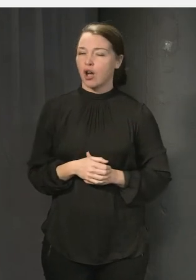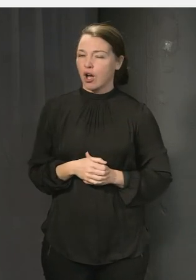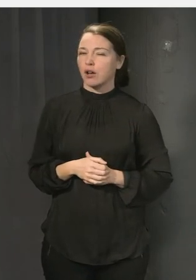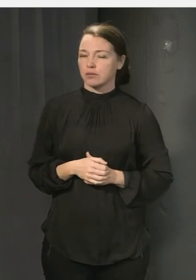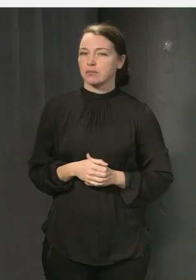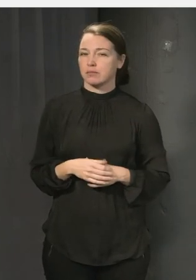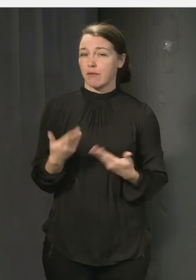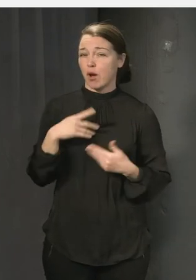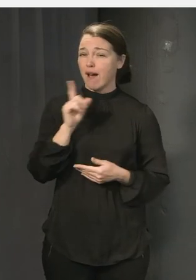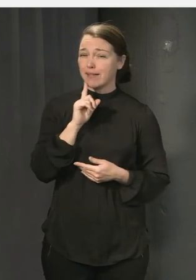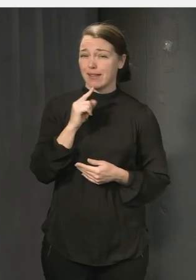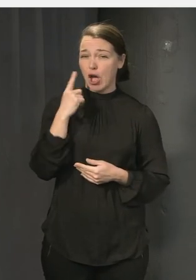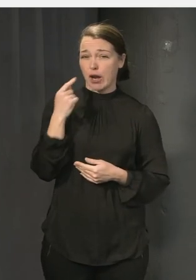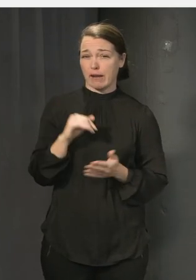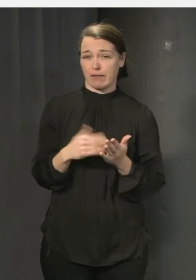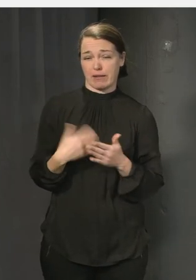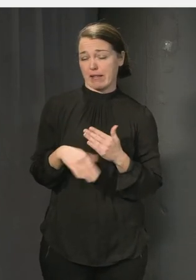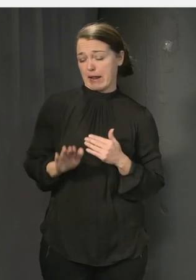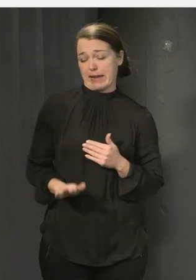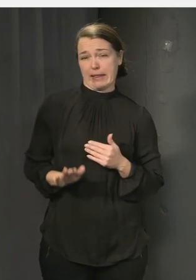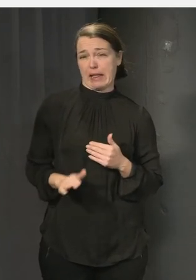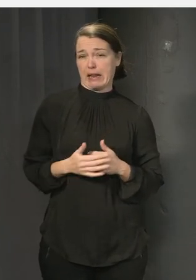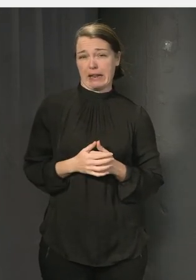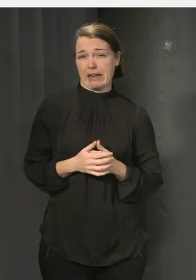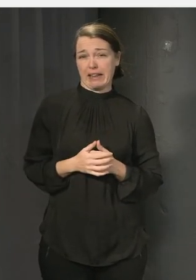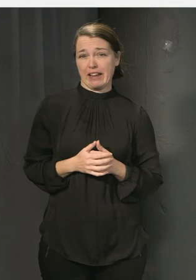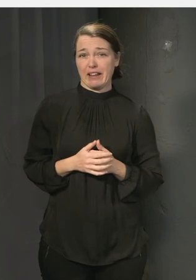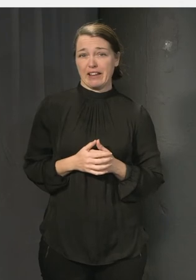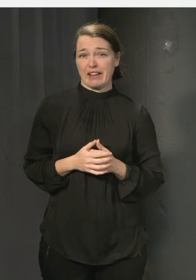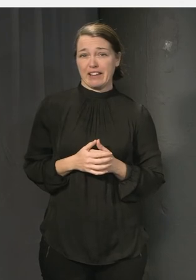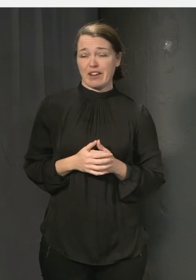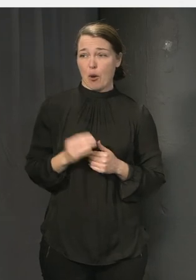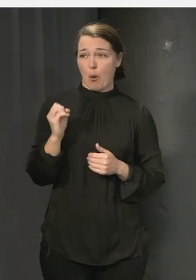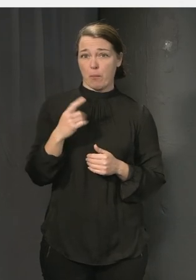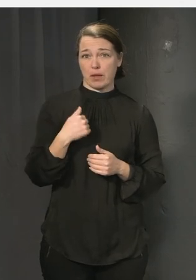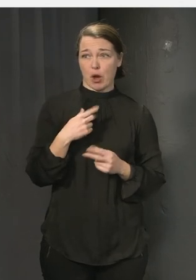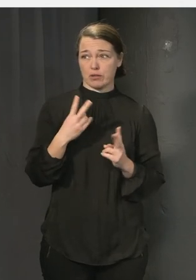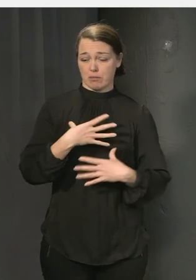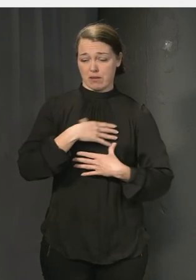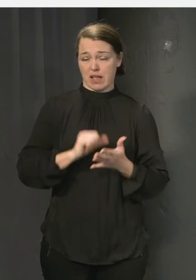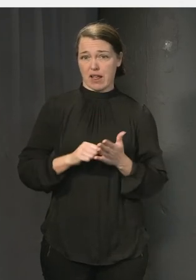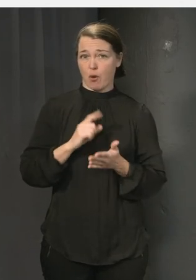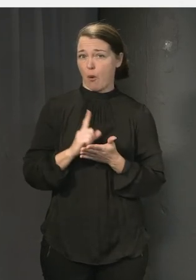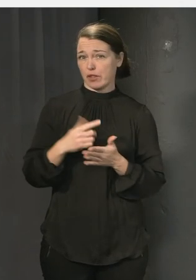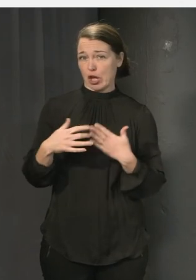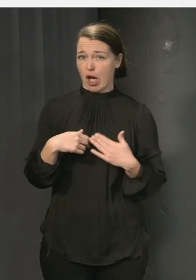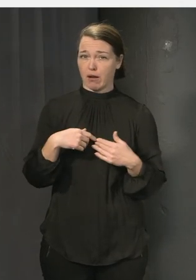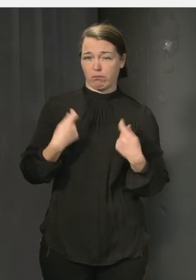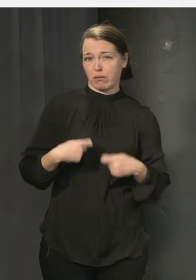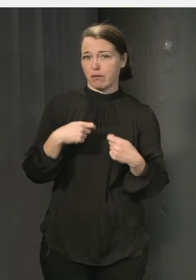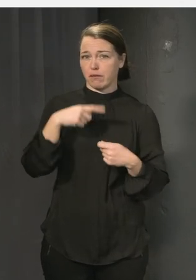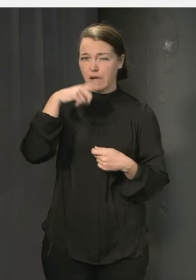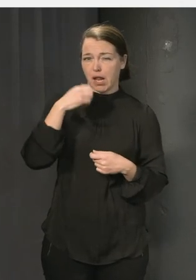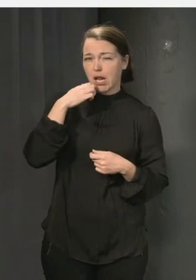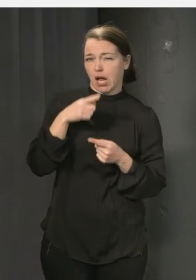allmänhet höra om man är ganska liten och speciellt om man är en elev som ofta hamnar i de situationerna det där är jätteintressant det där